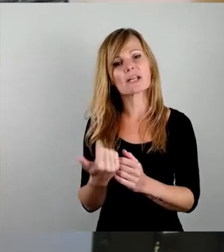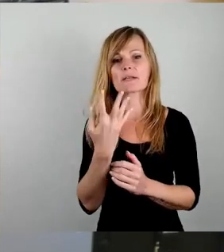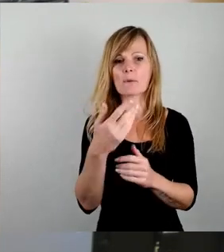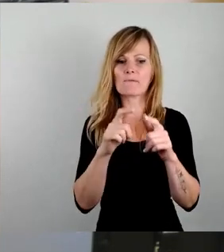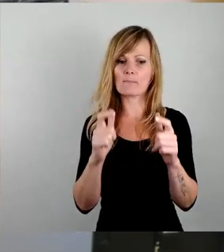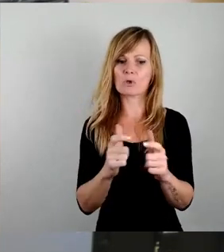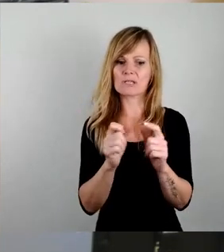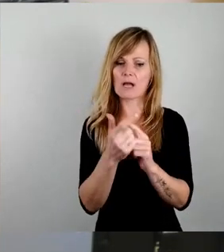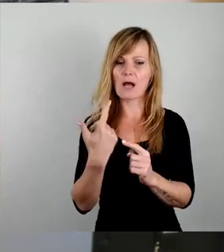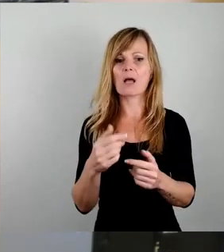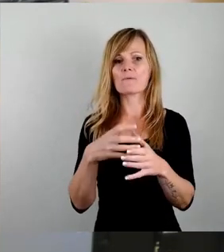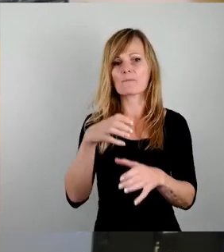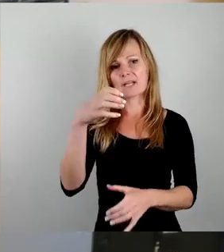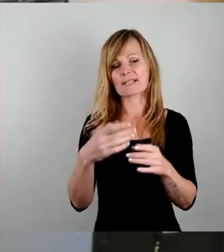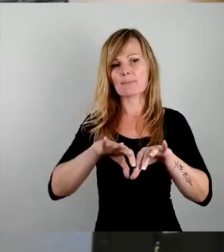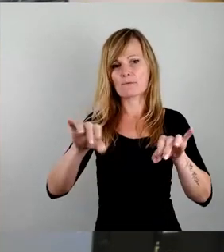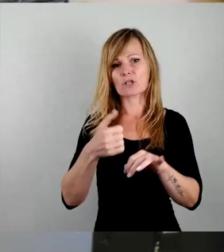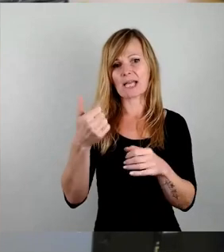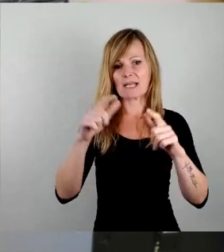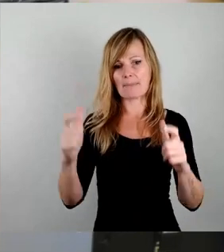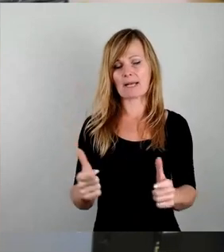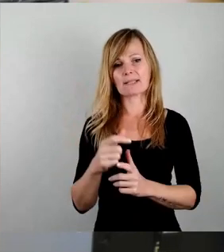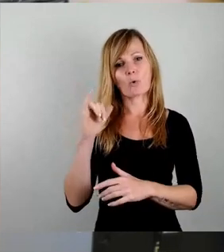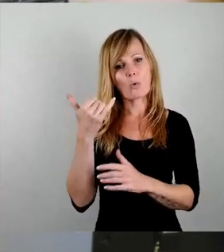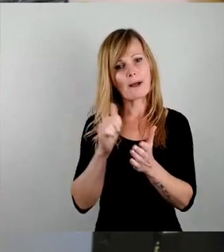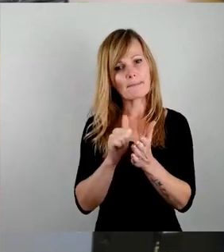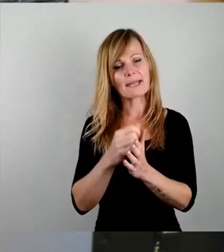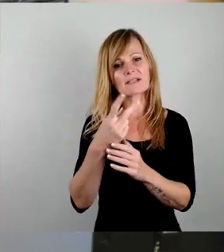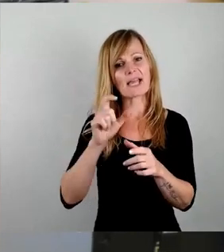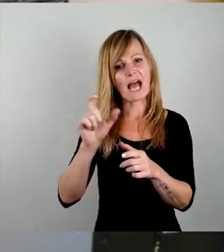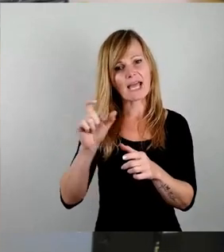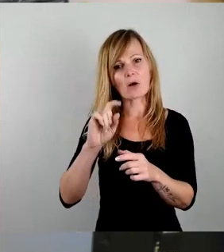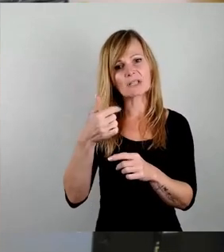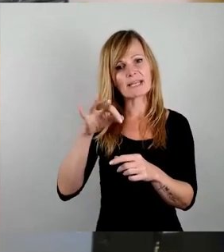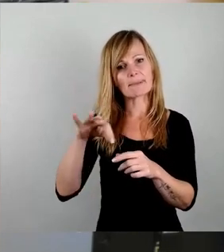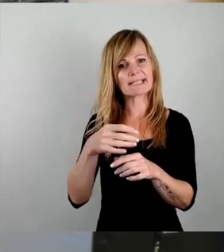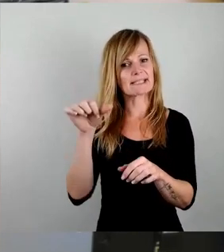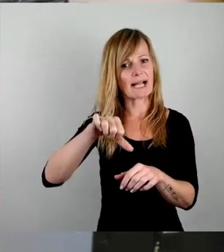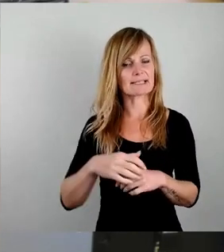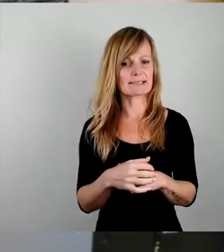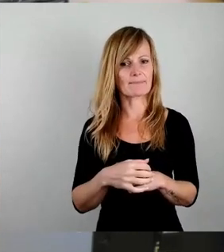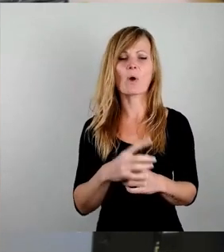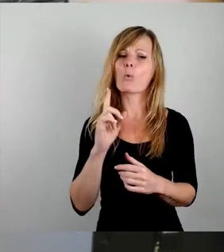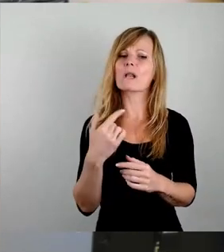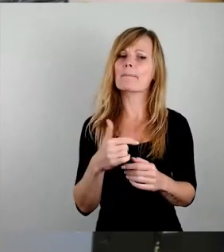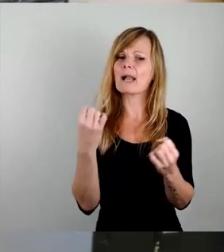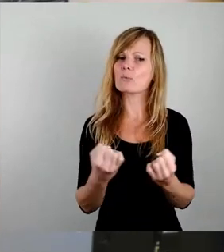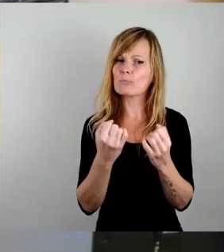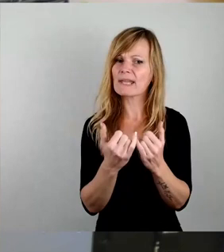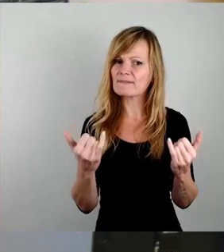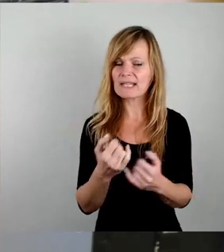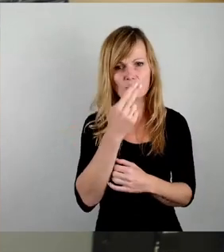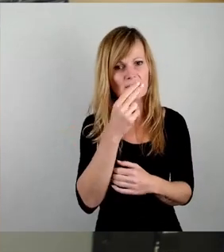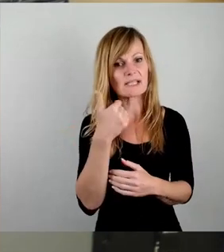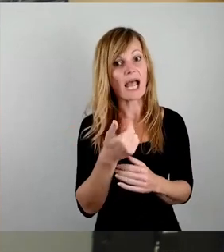Bockwurst, je eine Palette Klopapier und Nudeln, zwei Eier und eine Prise Salz. Oder mal üben, wie es so ist. Einen Tag ohne